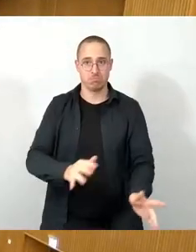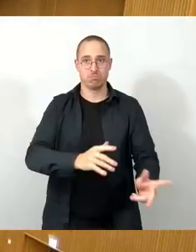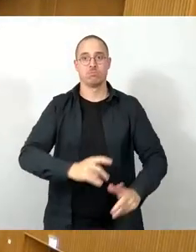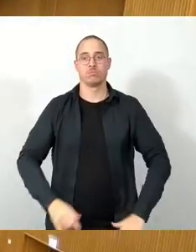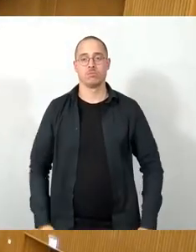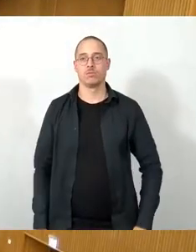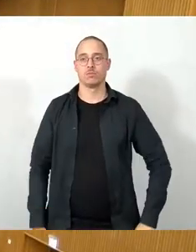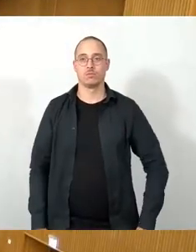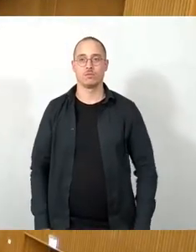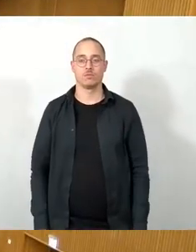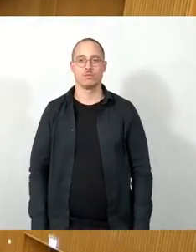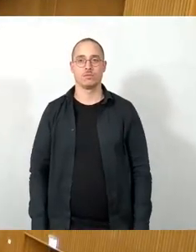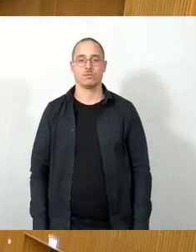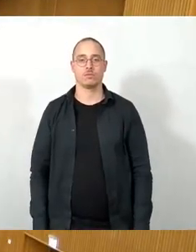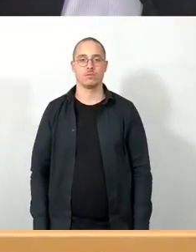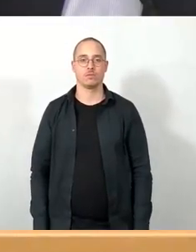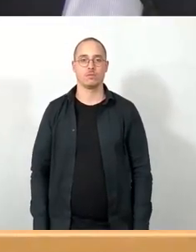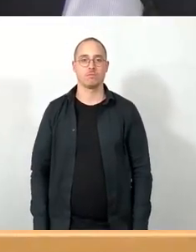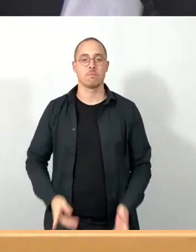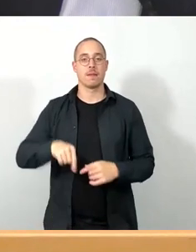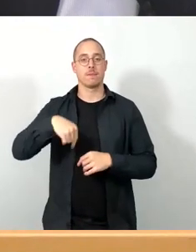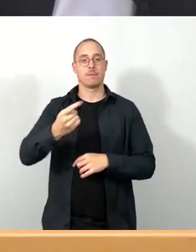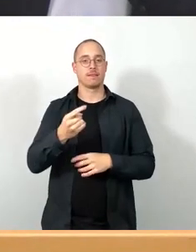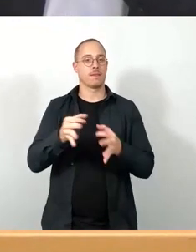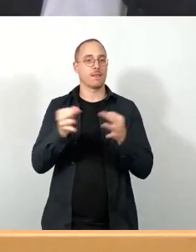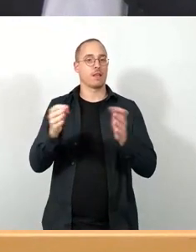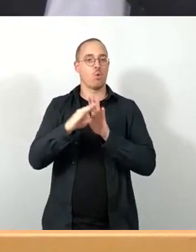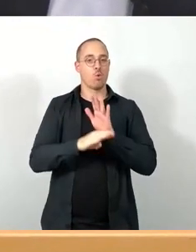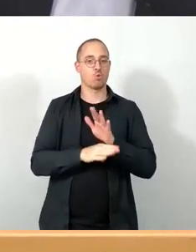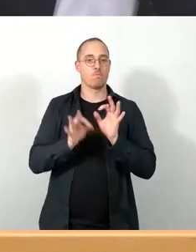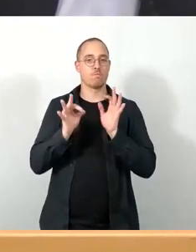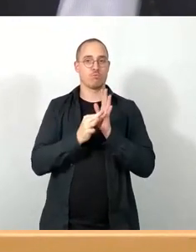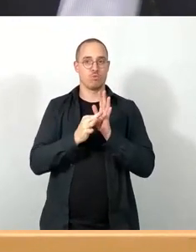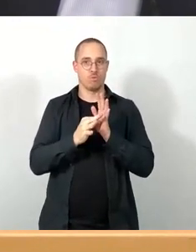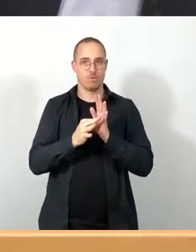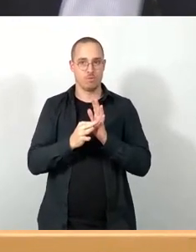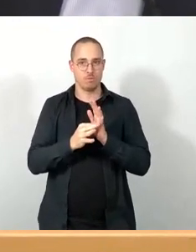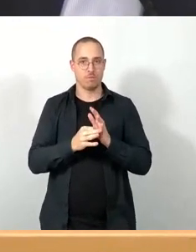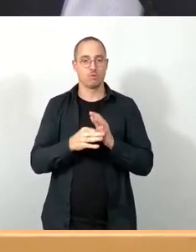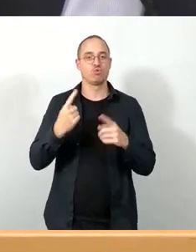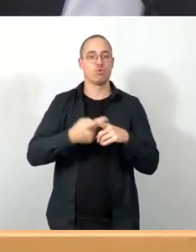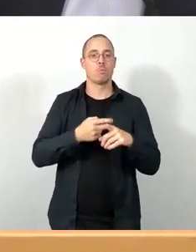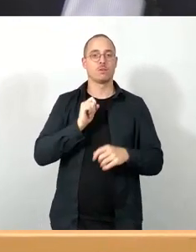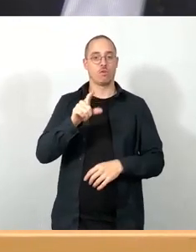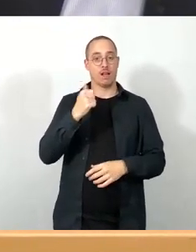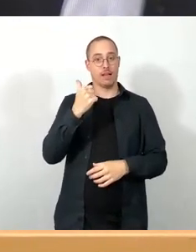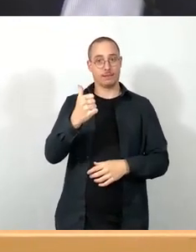Das bringt uns zum nächsten Tagesordnungspunkt Nummer 12.1, Zugänglichkeit und Ausweitung